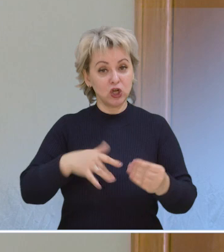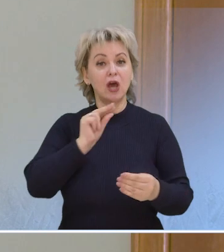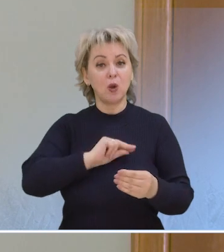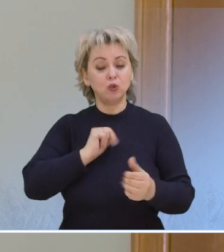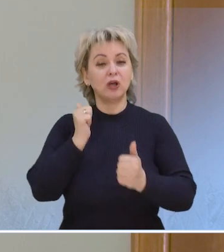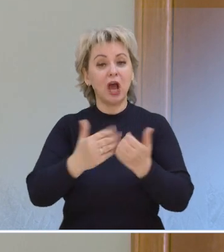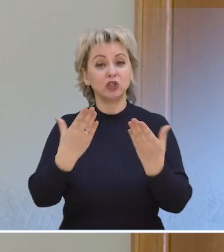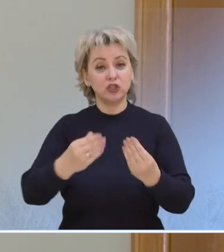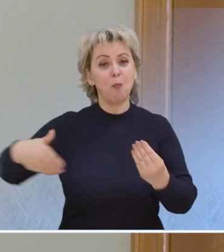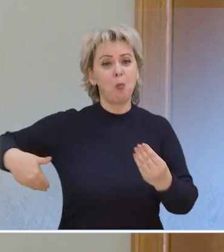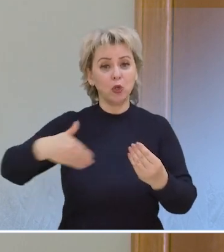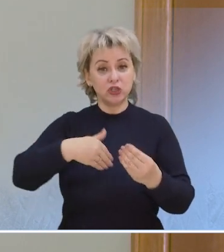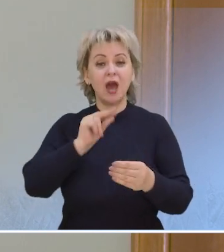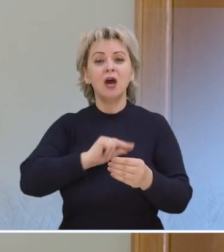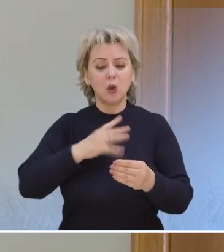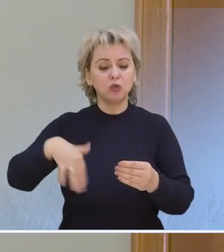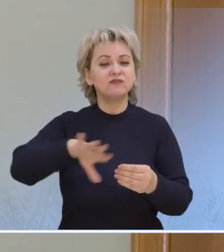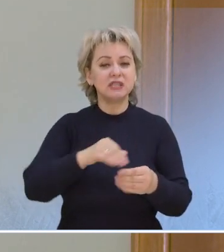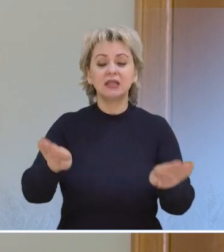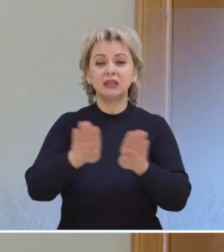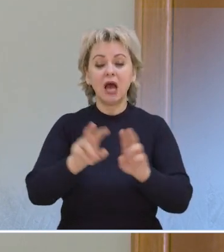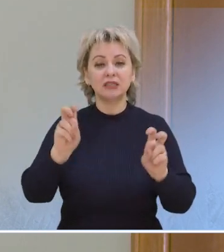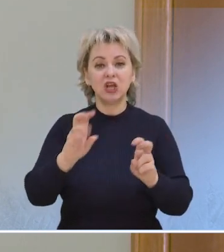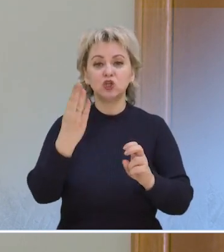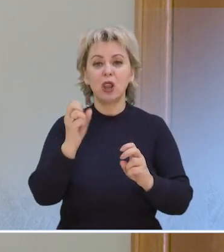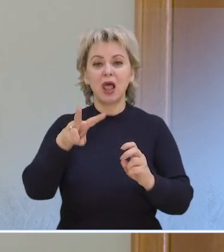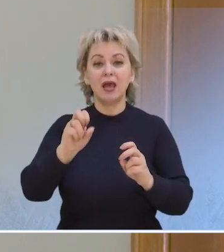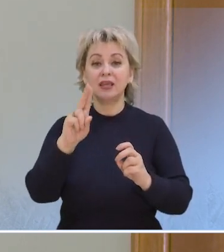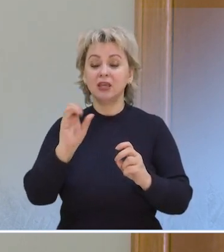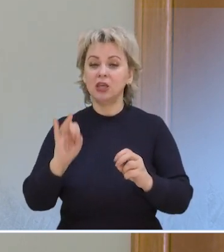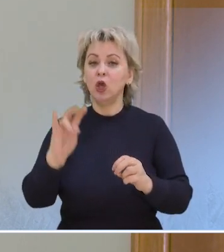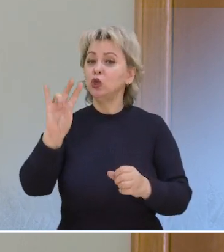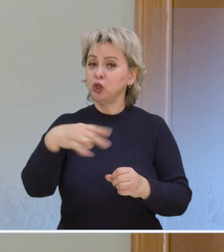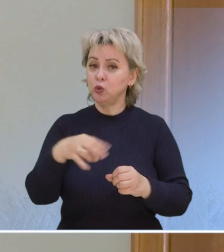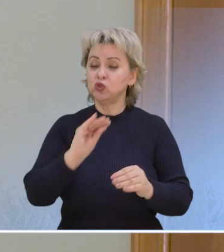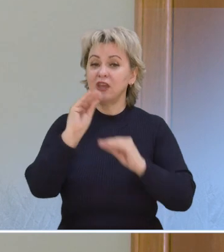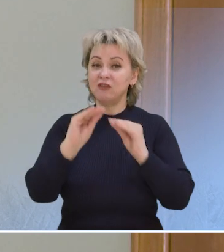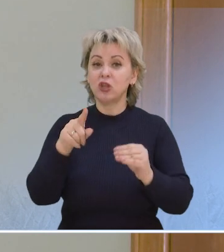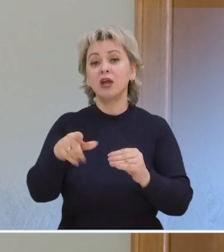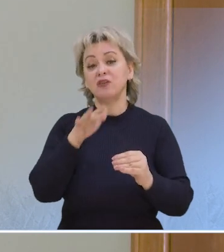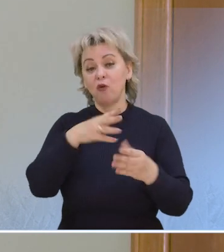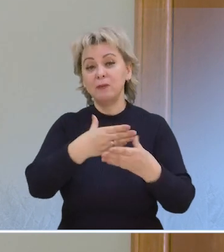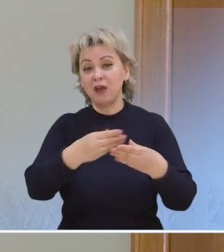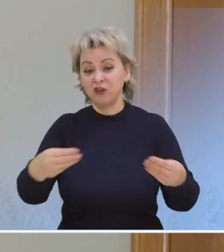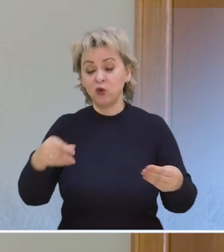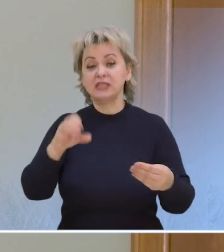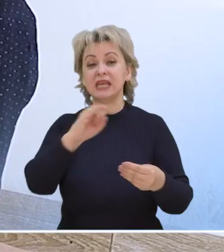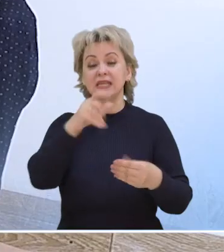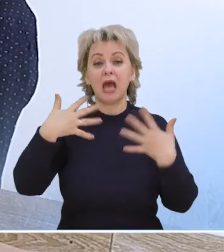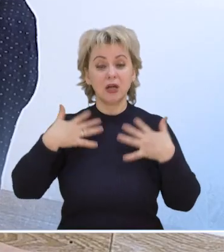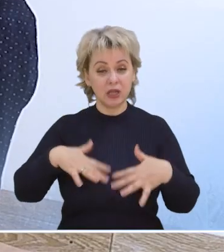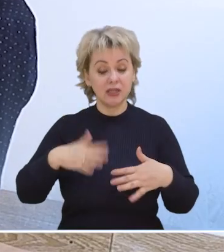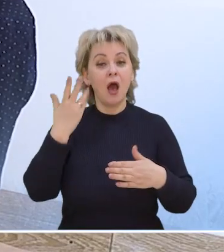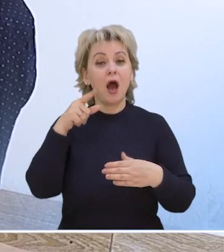работает регулярно, если почки хорошо работают, то все так называемые шлаки, то есть, ненужные вещества, они вовремя выводятся.